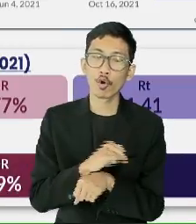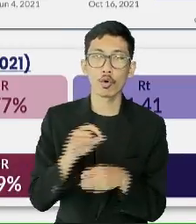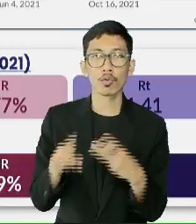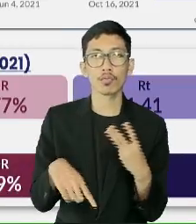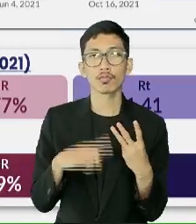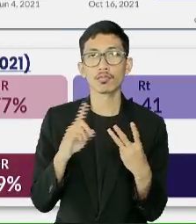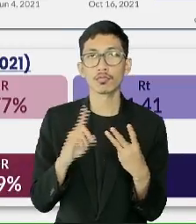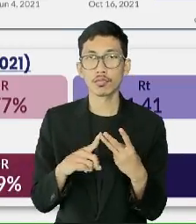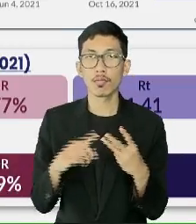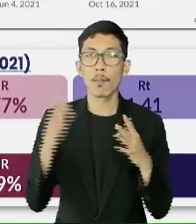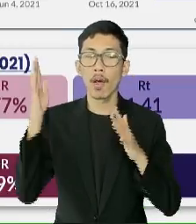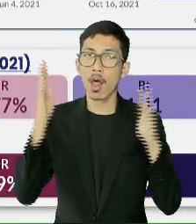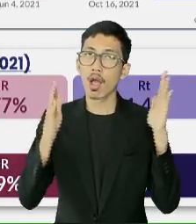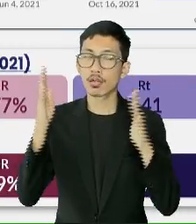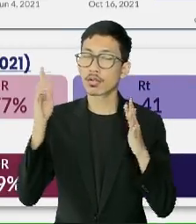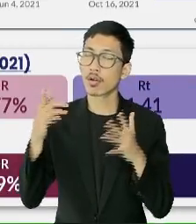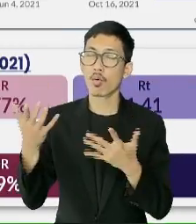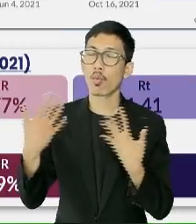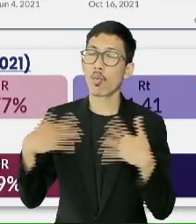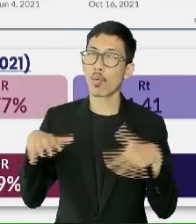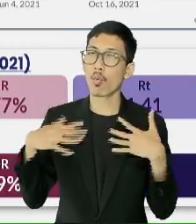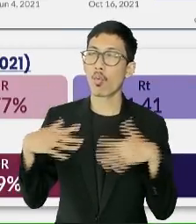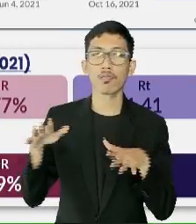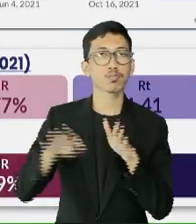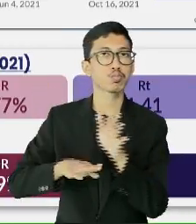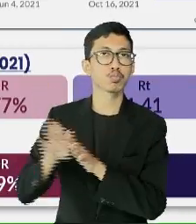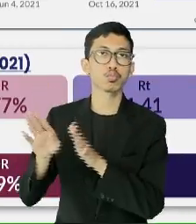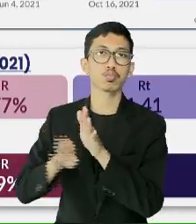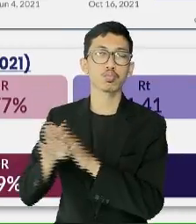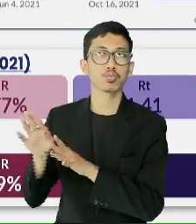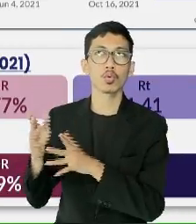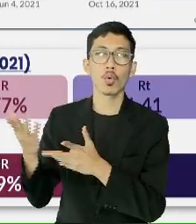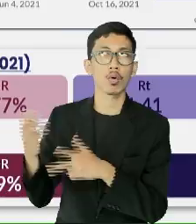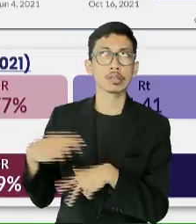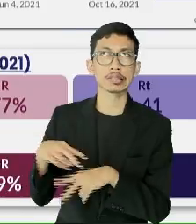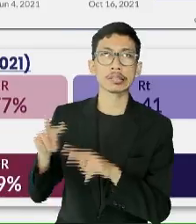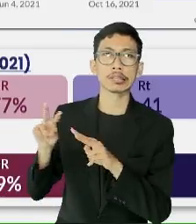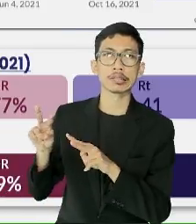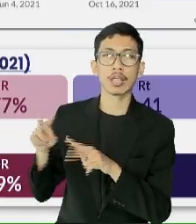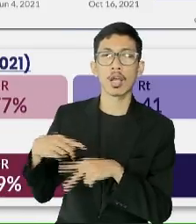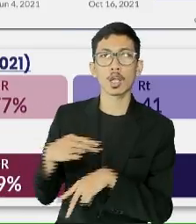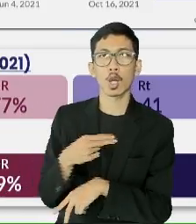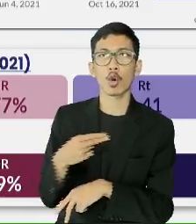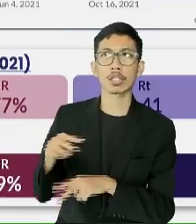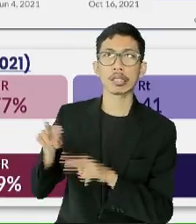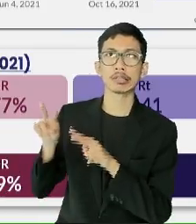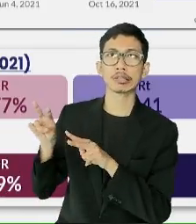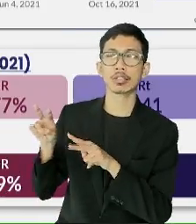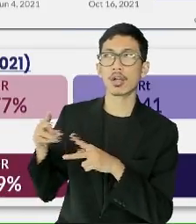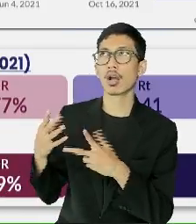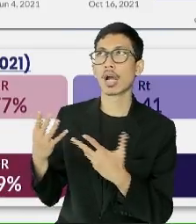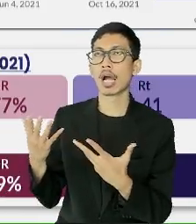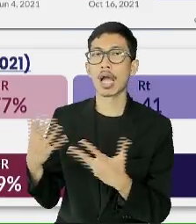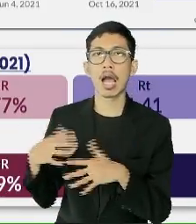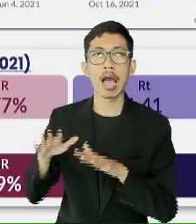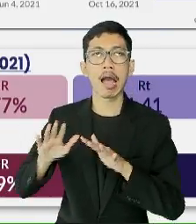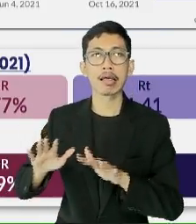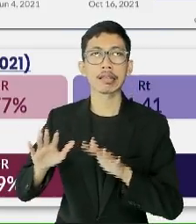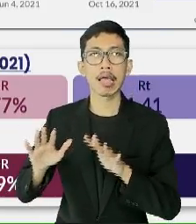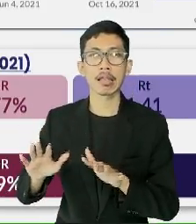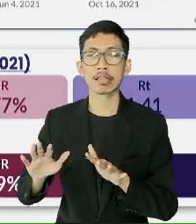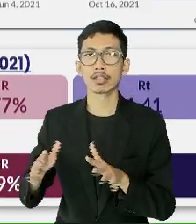Adanya lonjakan kasus ketiga ini menjadi perhatian bagi Indonesia untuk tetap berhati-hati menyikapi